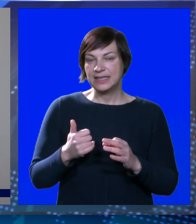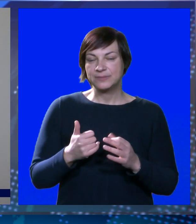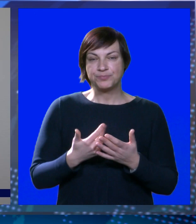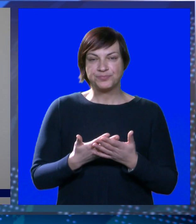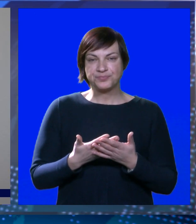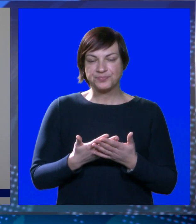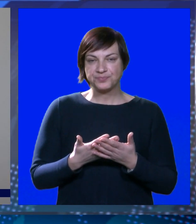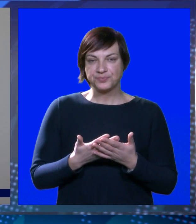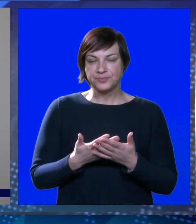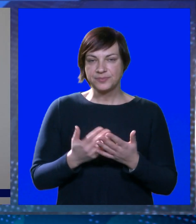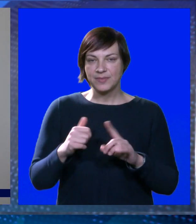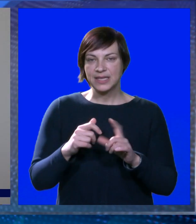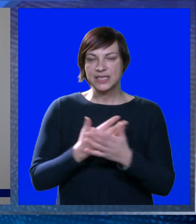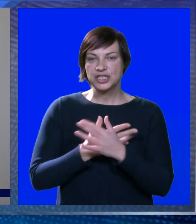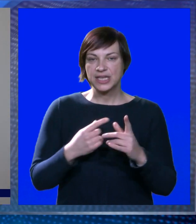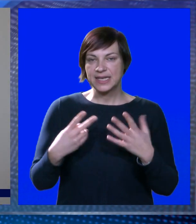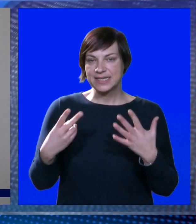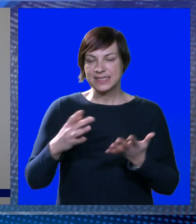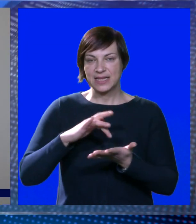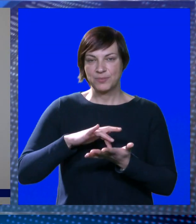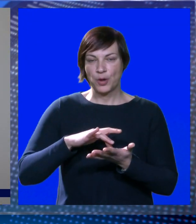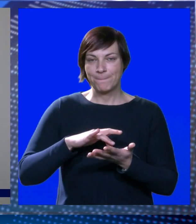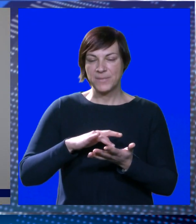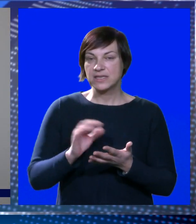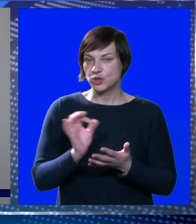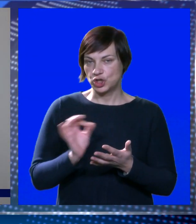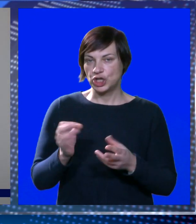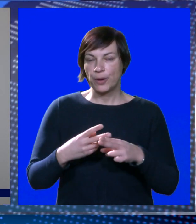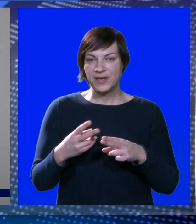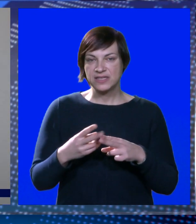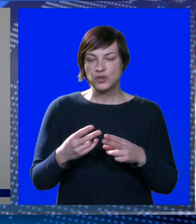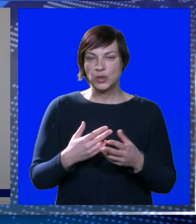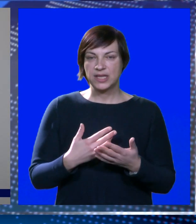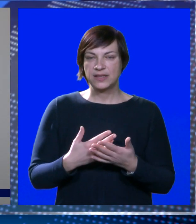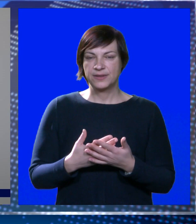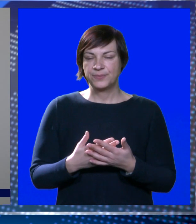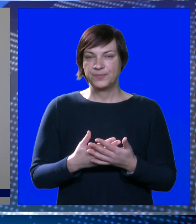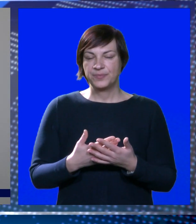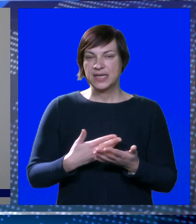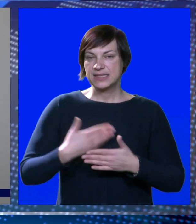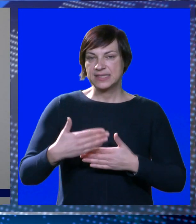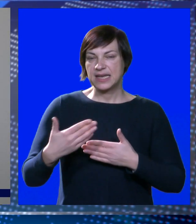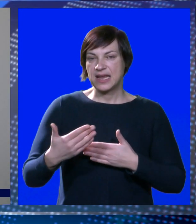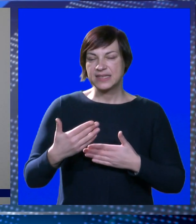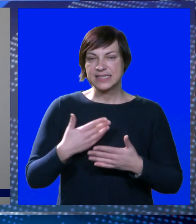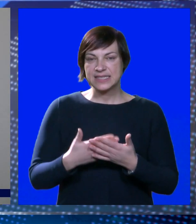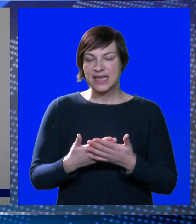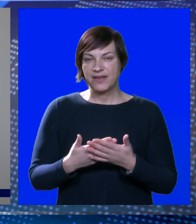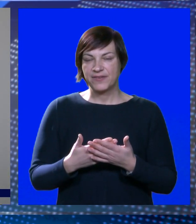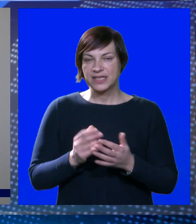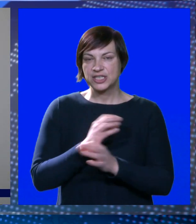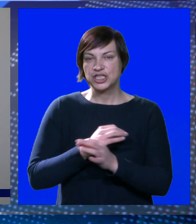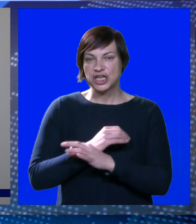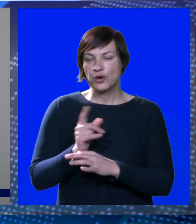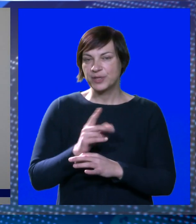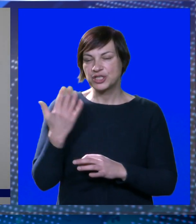kadetom. Dominic Čižak je došao do sedmog mjesta, što je jako dobar rezultat. Za nastavak njegove, žal